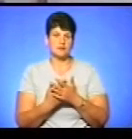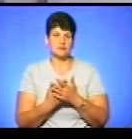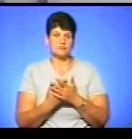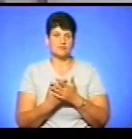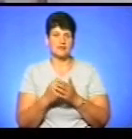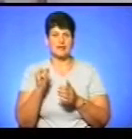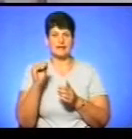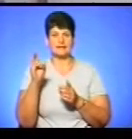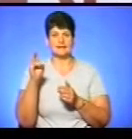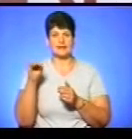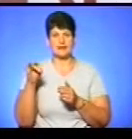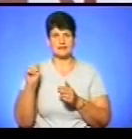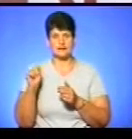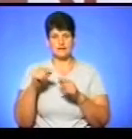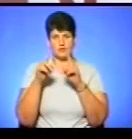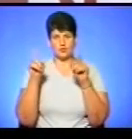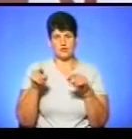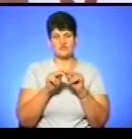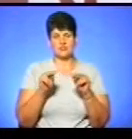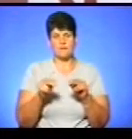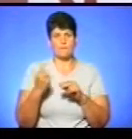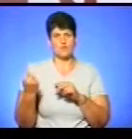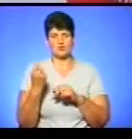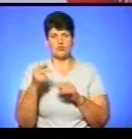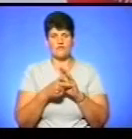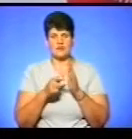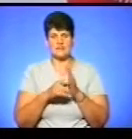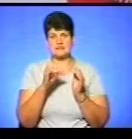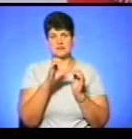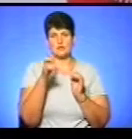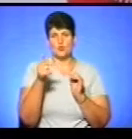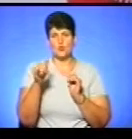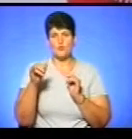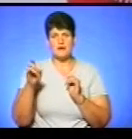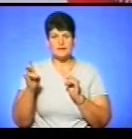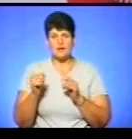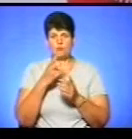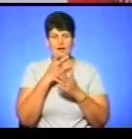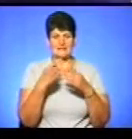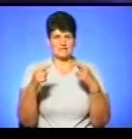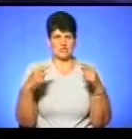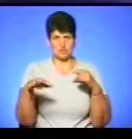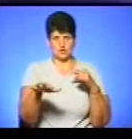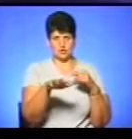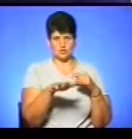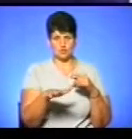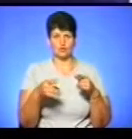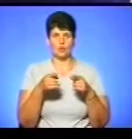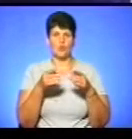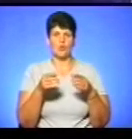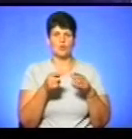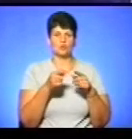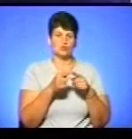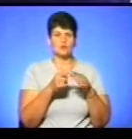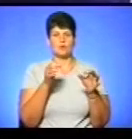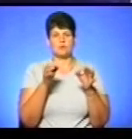інтерактивна дошка. Учитель початкових класів Світлана Гуменна показує інші зони освітнього простору. Куточок природи, місце